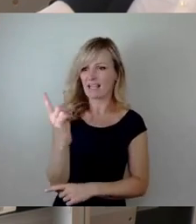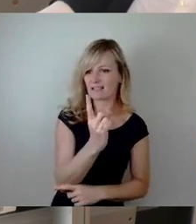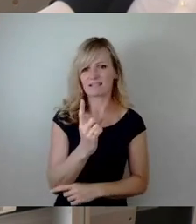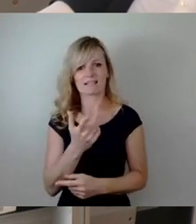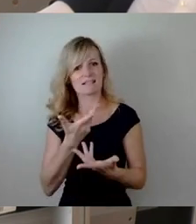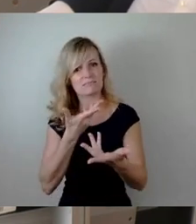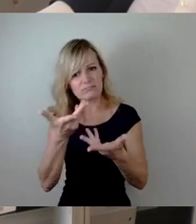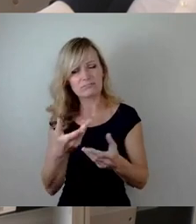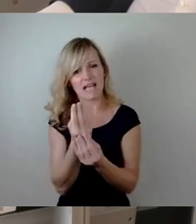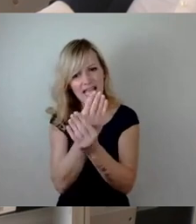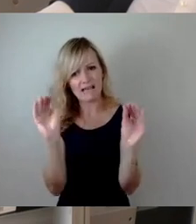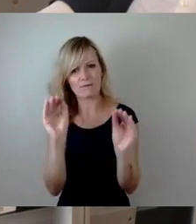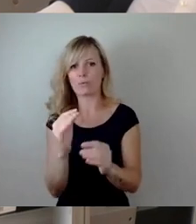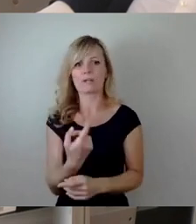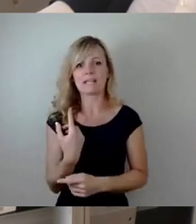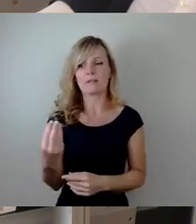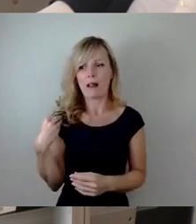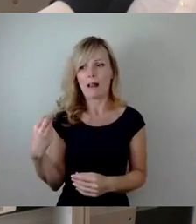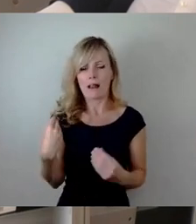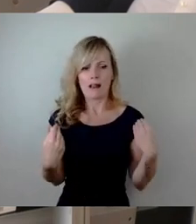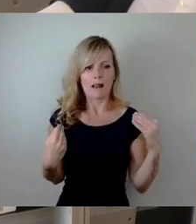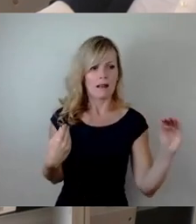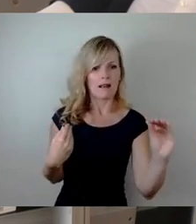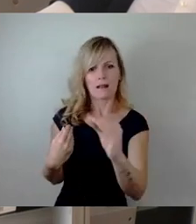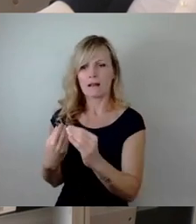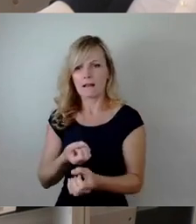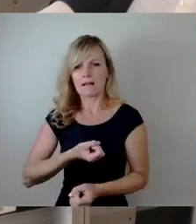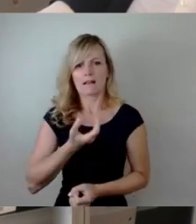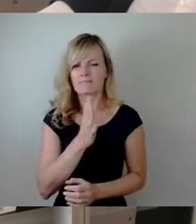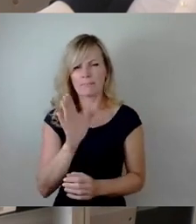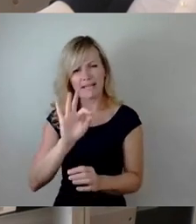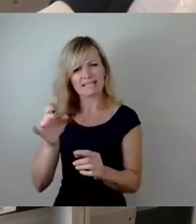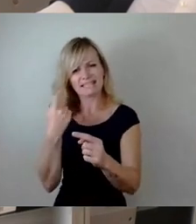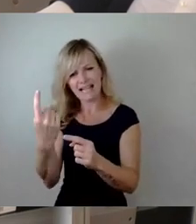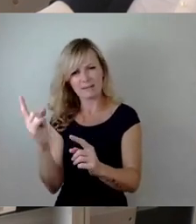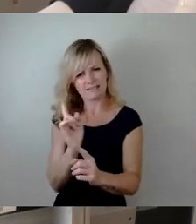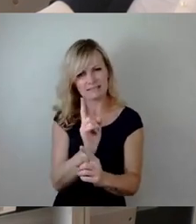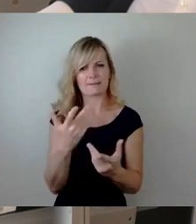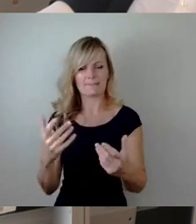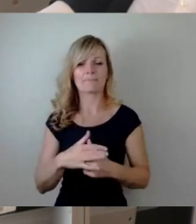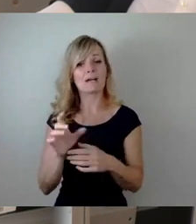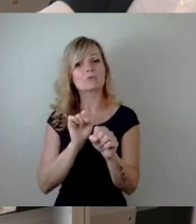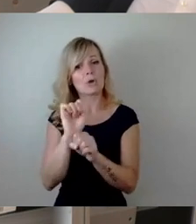veranstalten. Dennoch gibt es einige allgemeine Punkte, die ich voranstellen will.